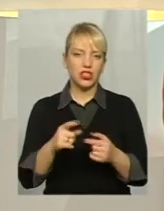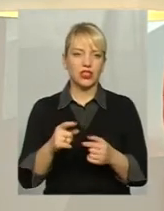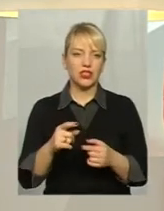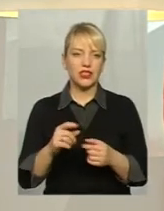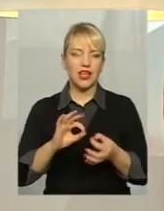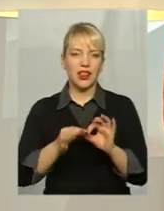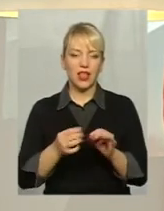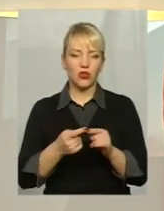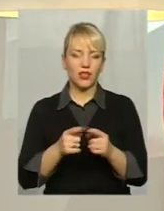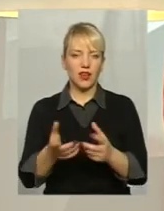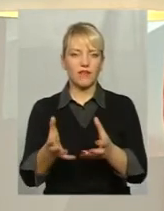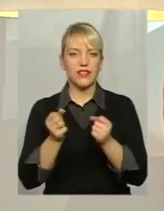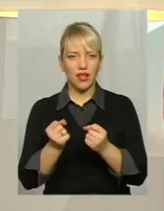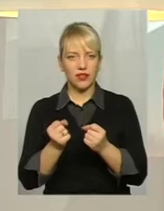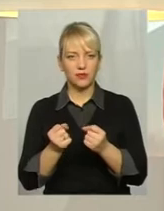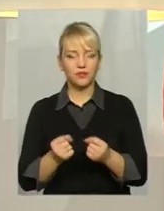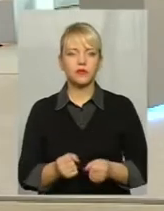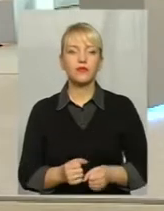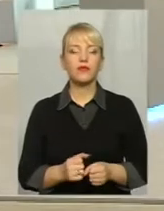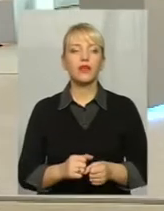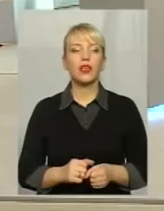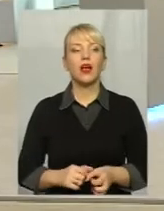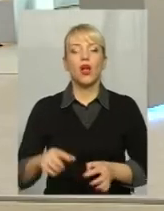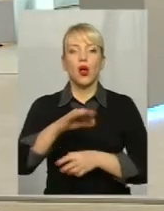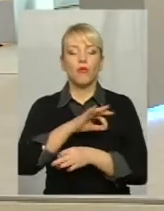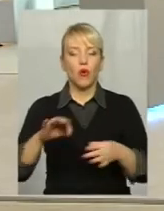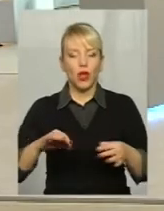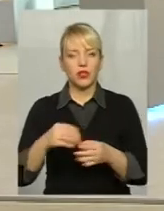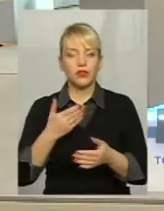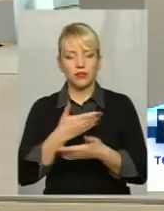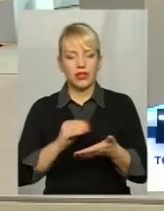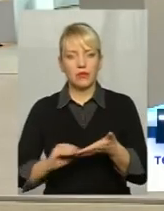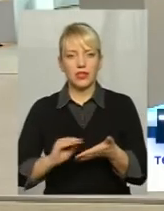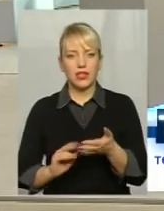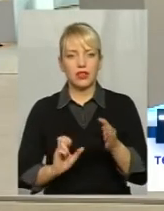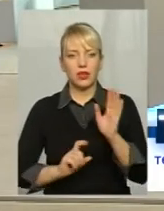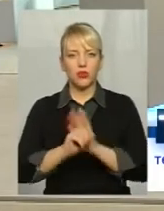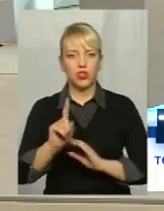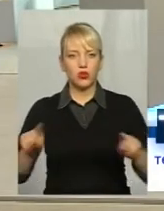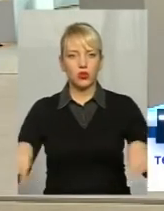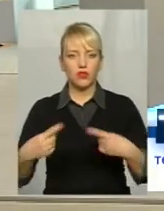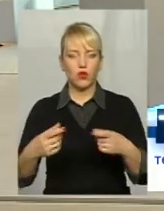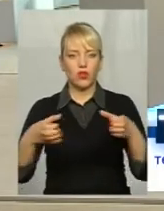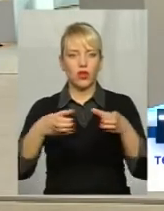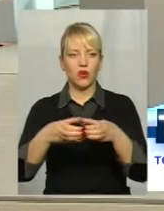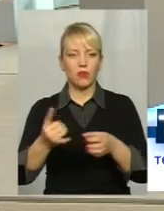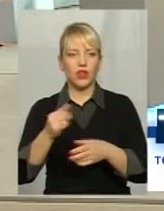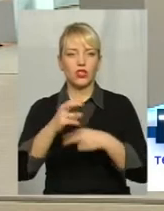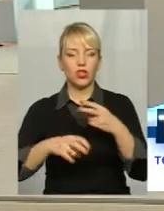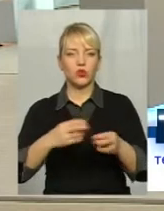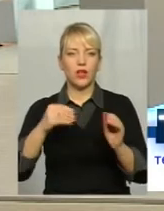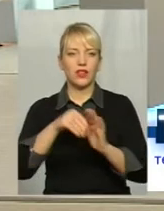взяти? Ну, знаєте, що ми проєкт написали ще були на початку створення громади Шукали